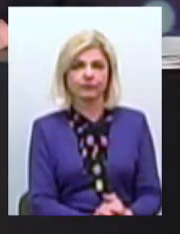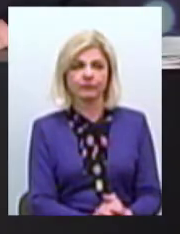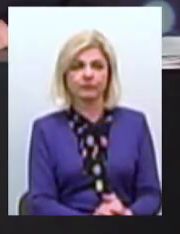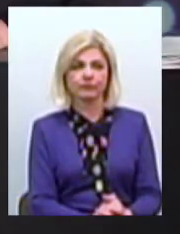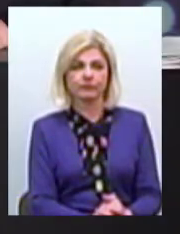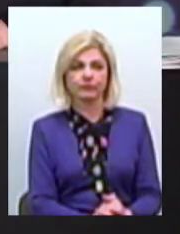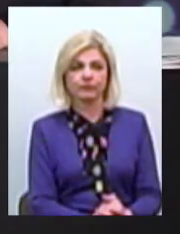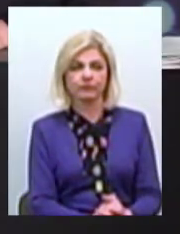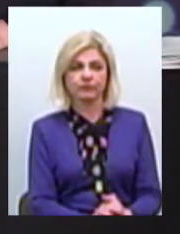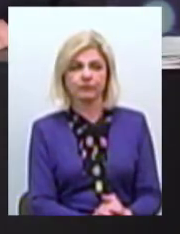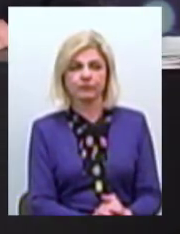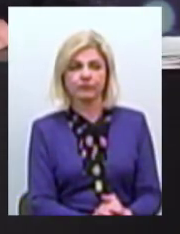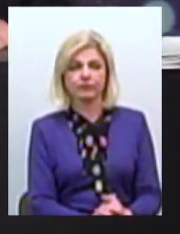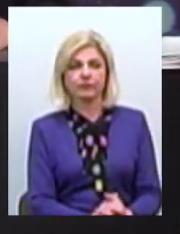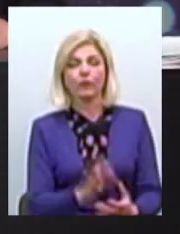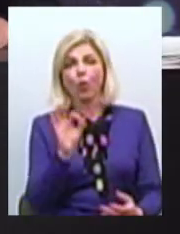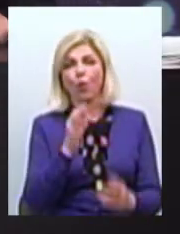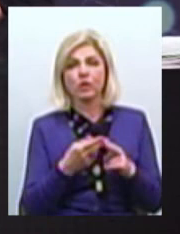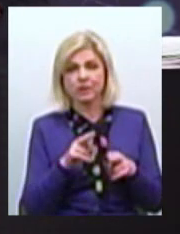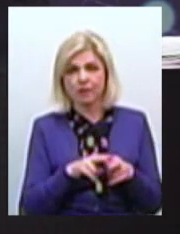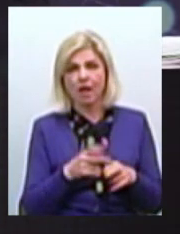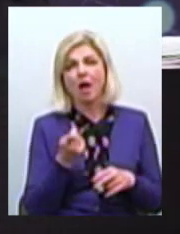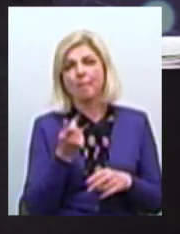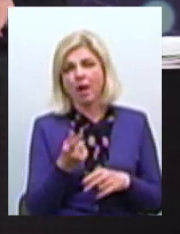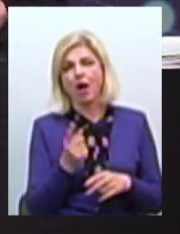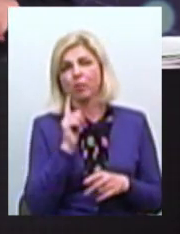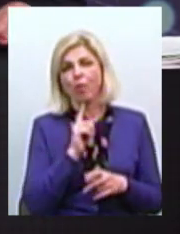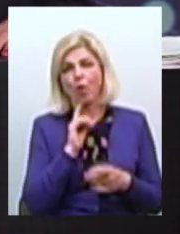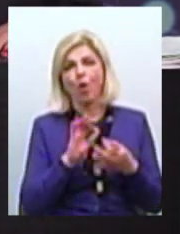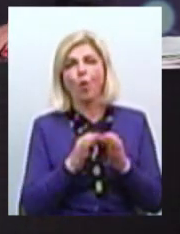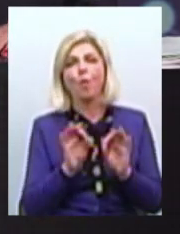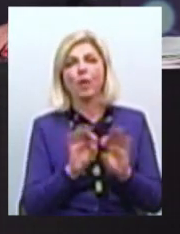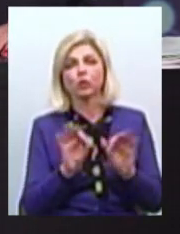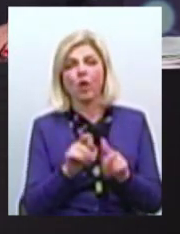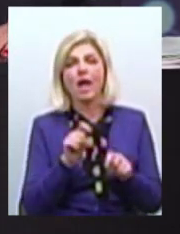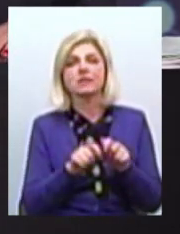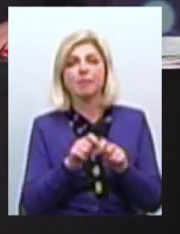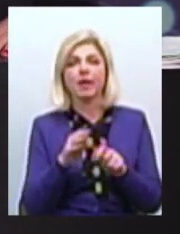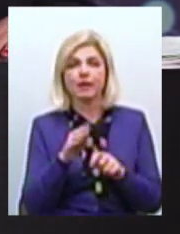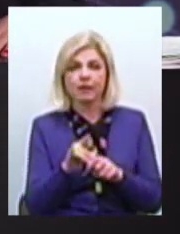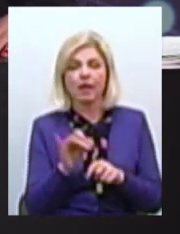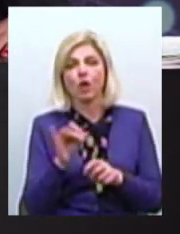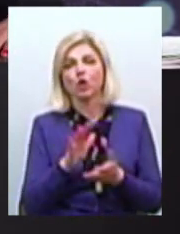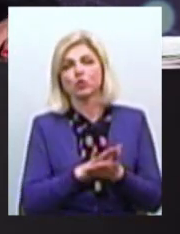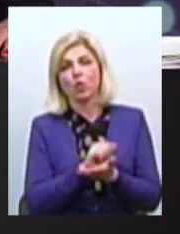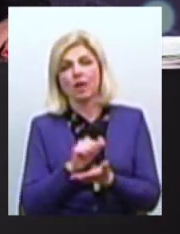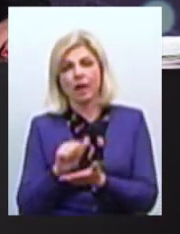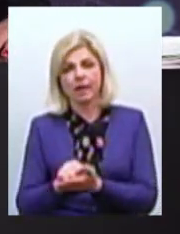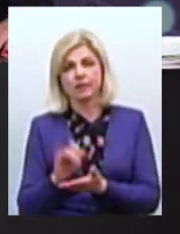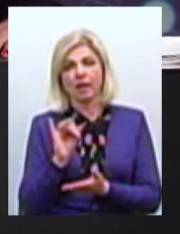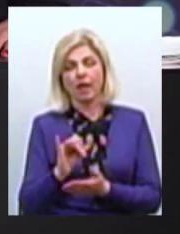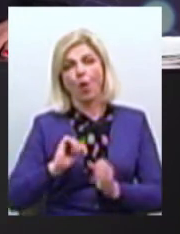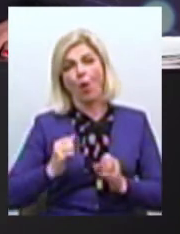Миколаївській Тому що про це Якось мало Ще прокоментували І експерти І журналісти І